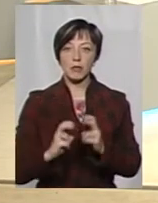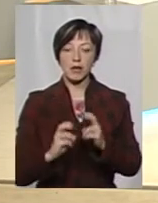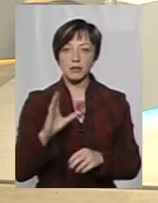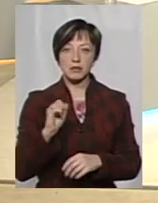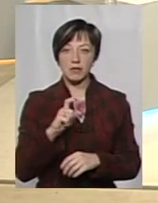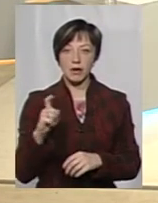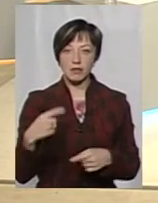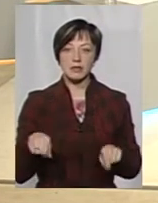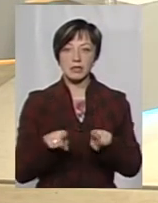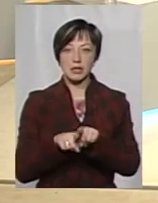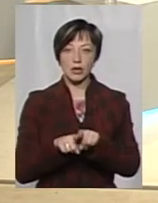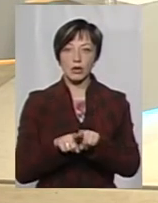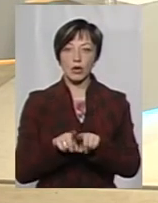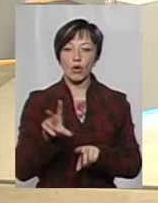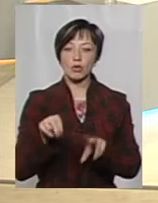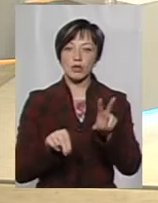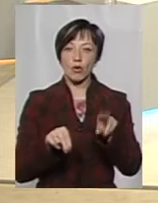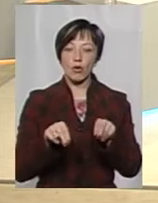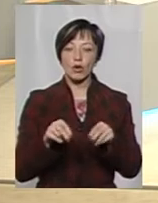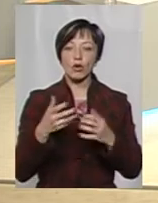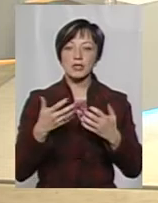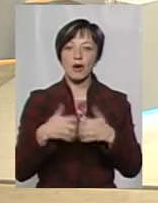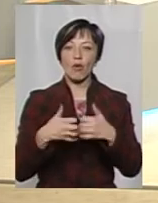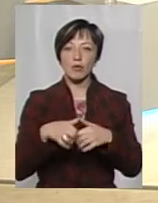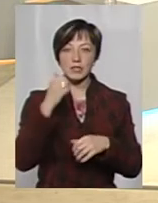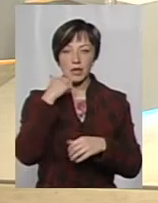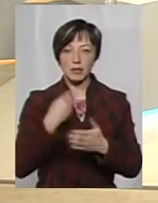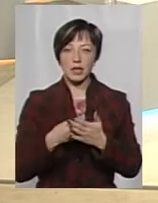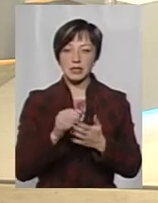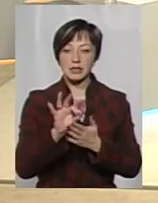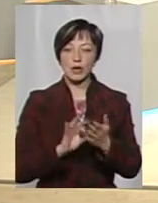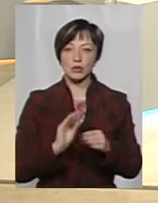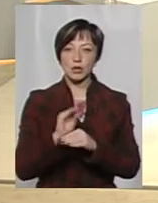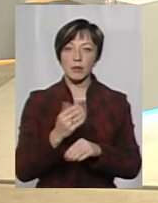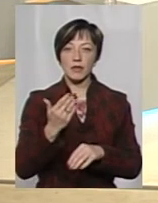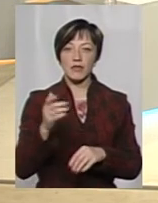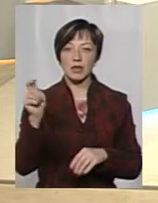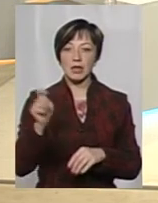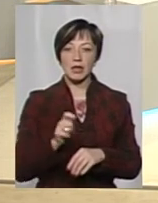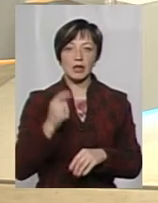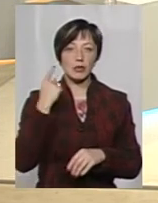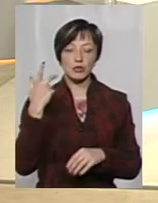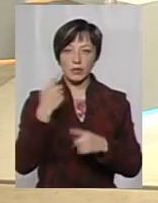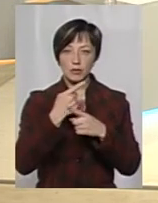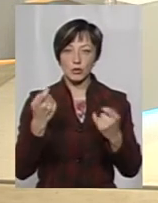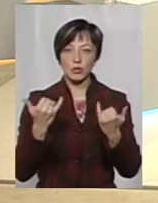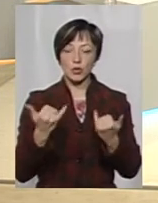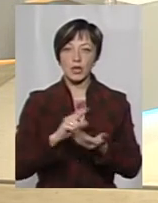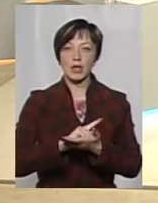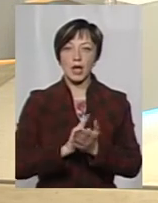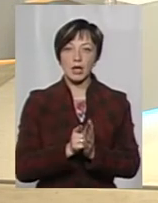все-таки розраховували по старим тарифам. Я одразу додам, тому що ви їхали, могли не почути цієї інформації, бо сьогодні на